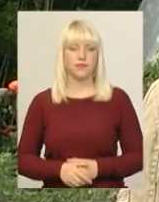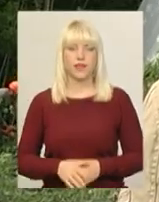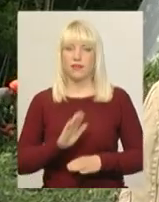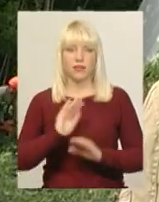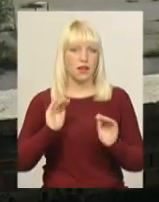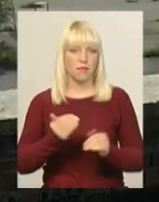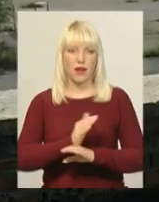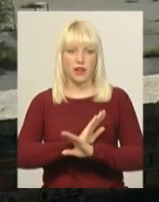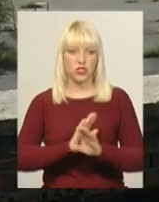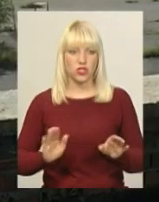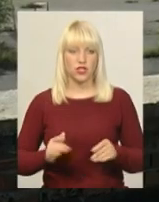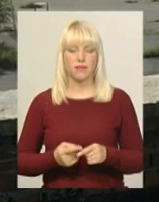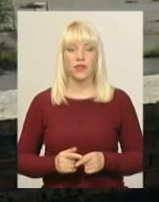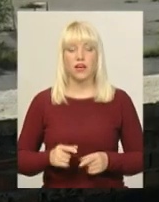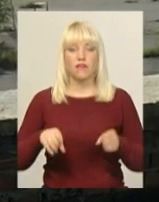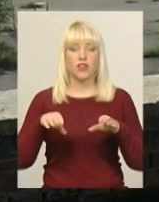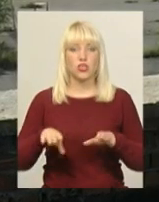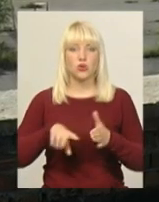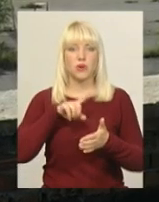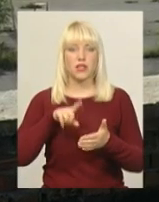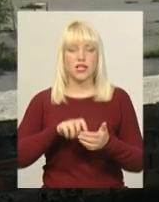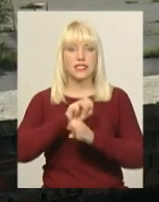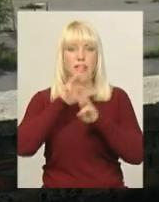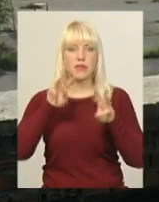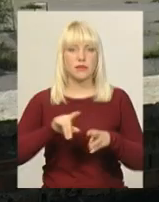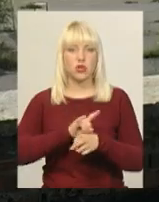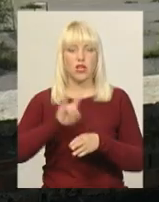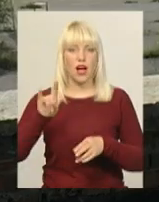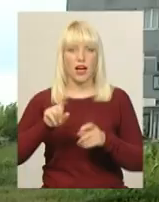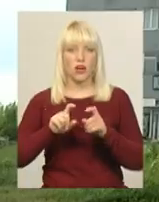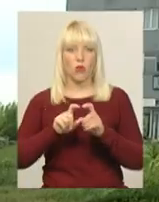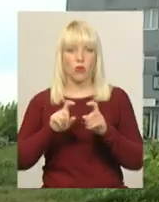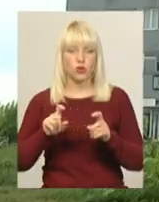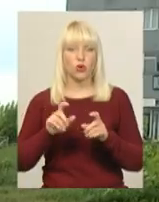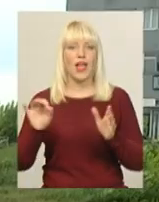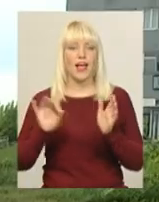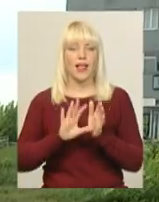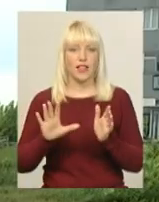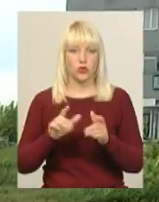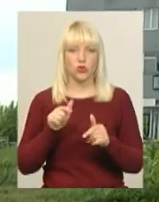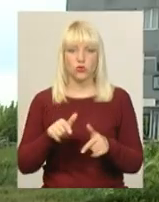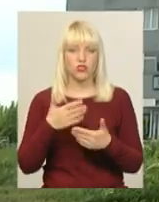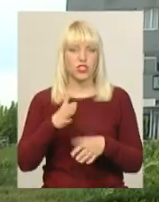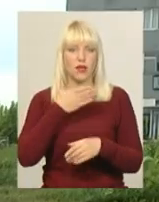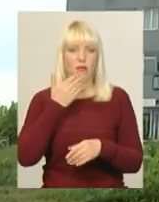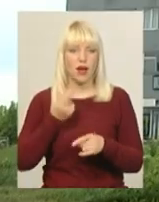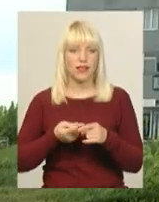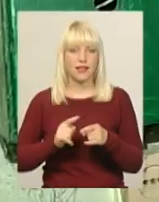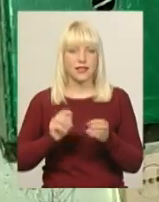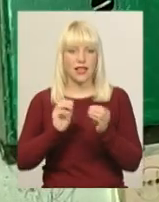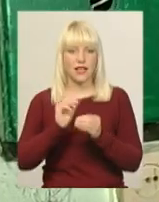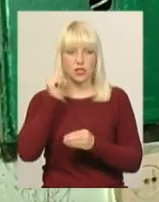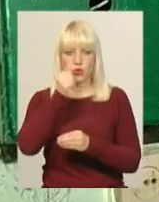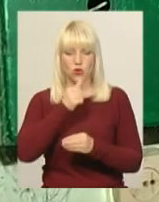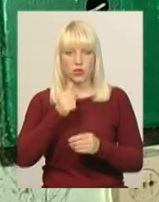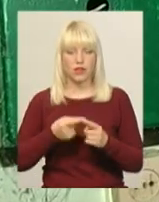не менше. Вирішується питання про забезпечення аеропорту електроенергією. Її тут немає 10 років. Трансформаторні підстанції